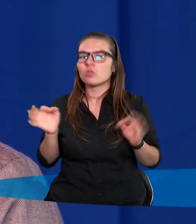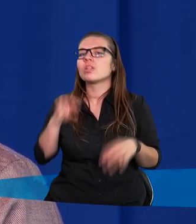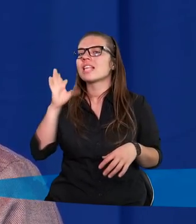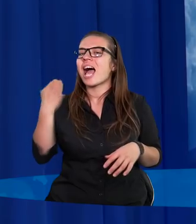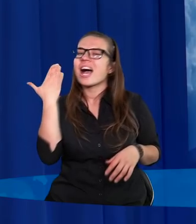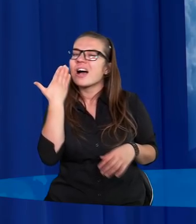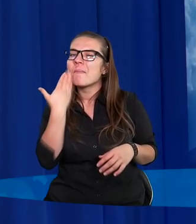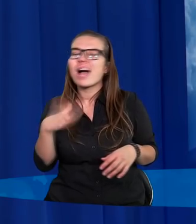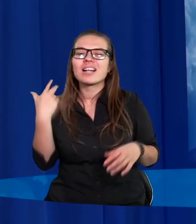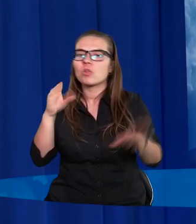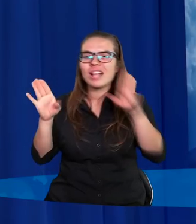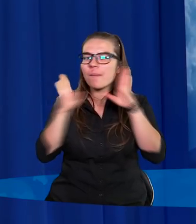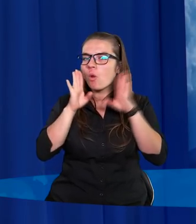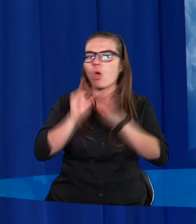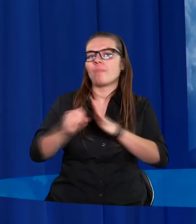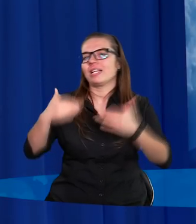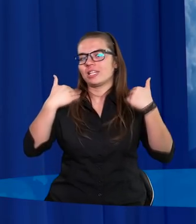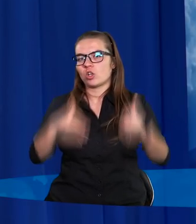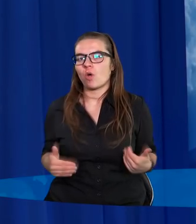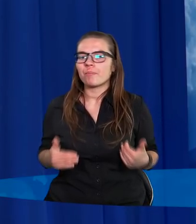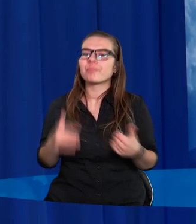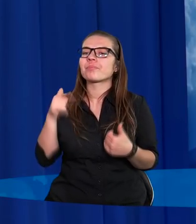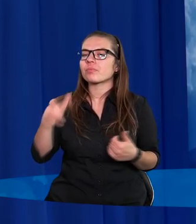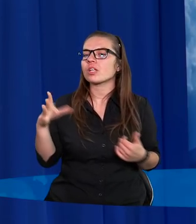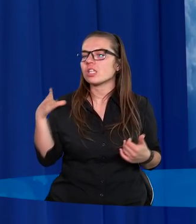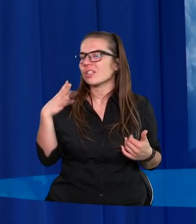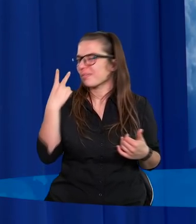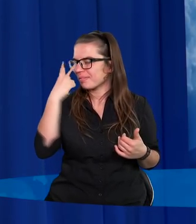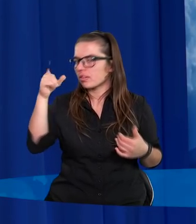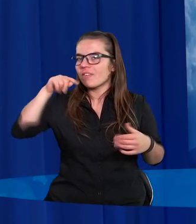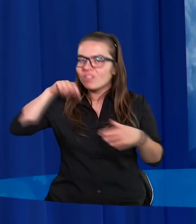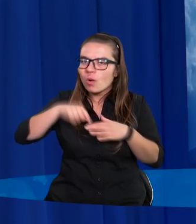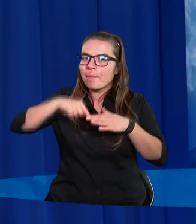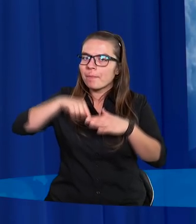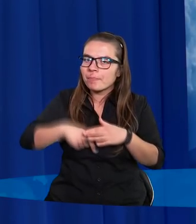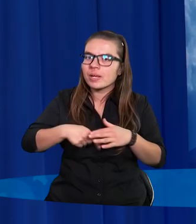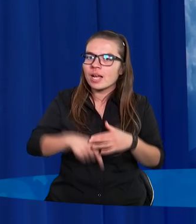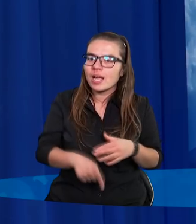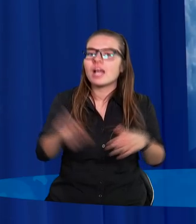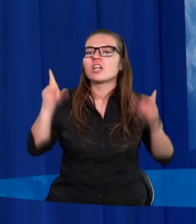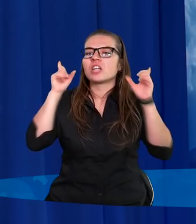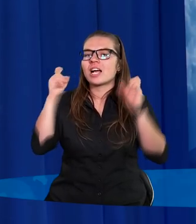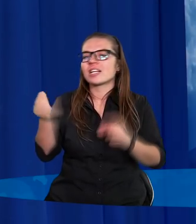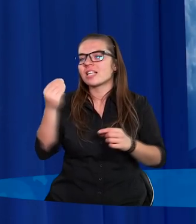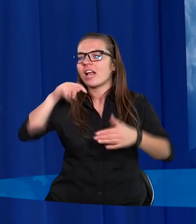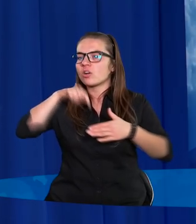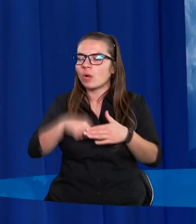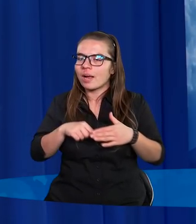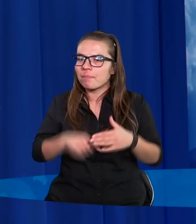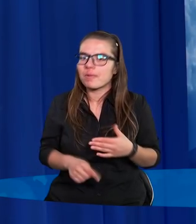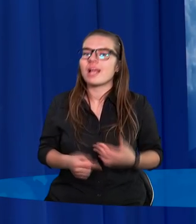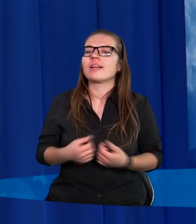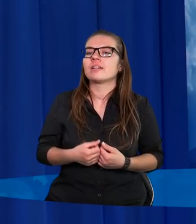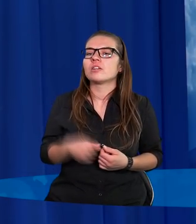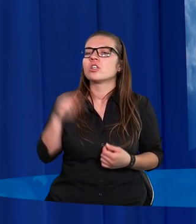tak bardzo niepodobny do mnie. Wtedy spojrzałem głębiej, a z czasem jeszcze głębiej.